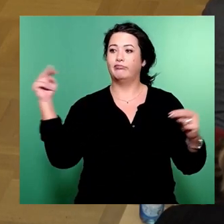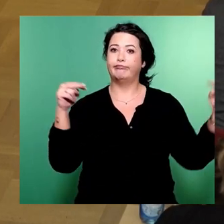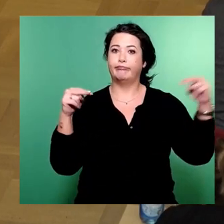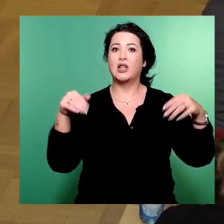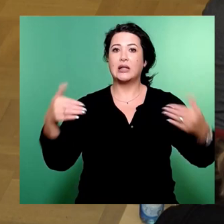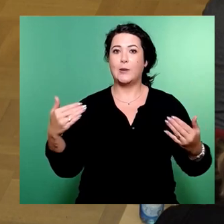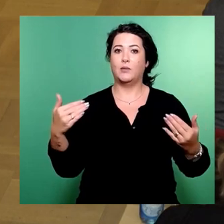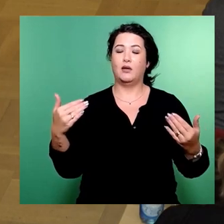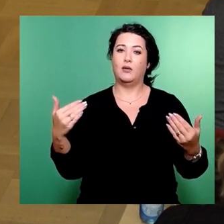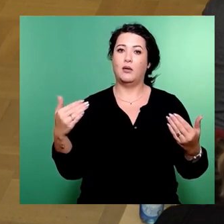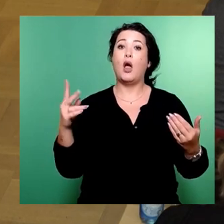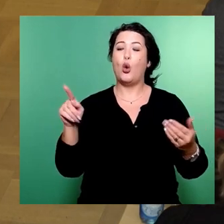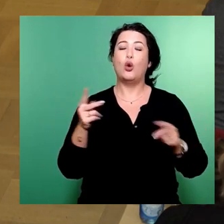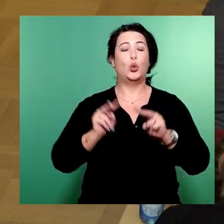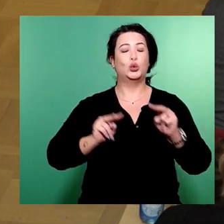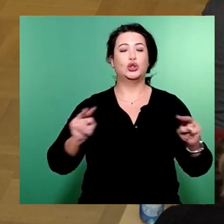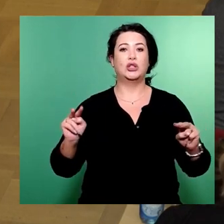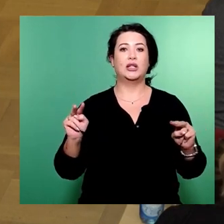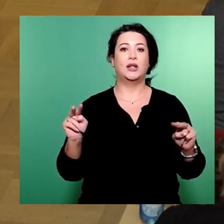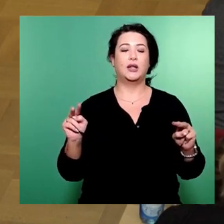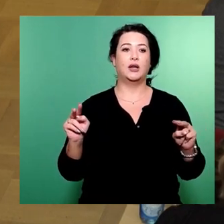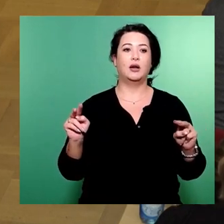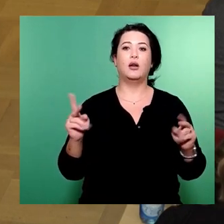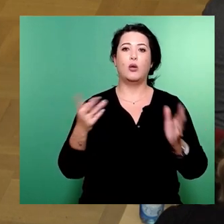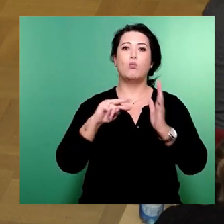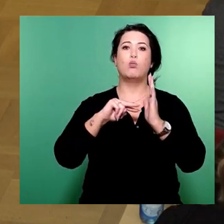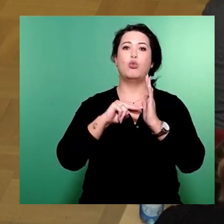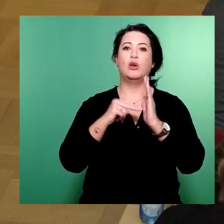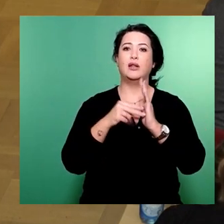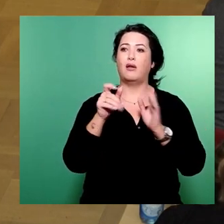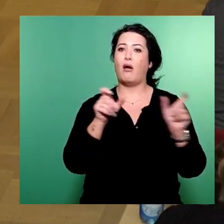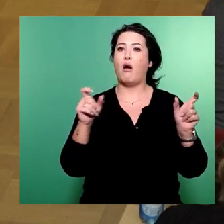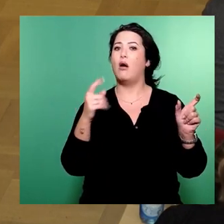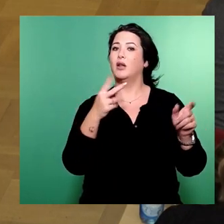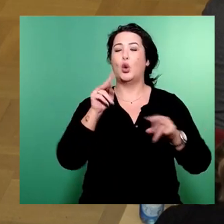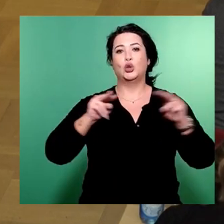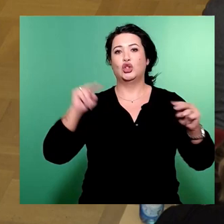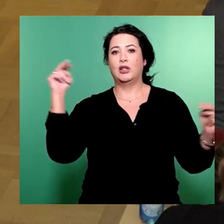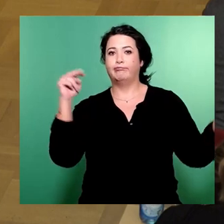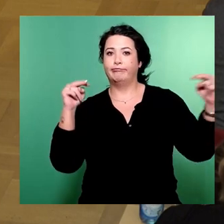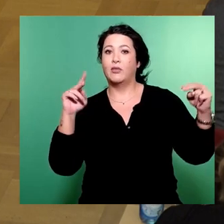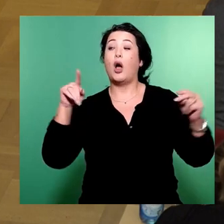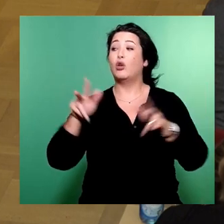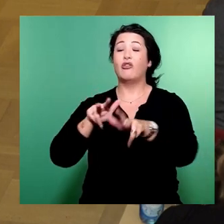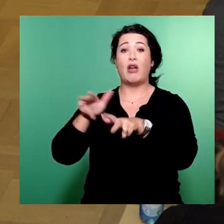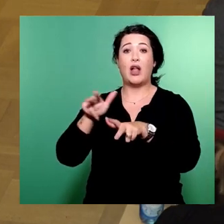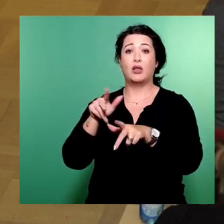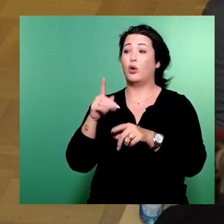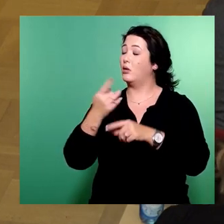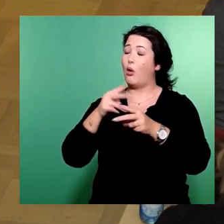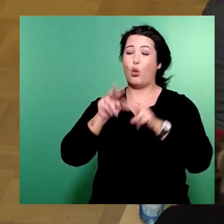unterschiedlichen Politikern und auch von Verwaltungen. Ich hätte da gerne nochmal zwei